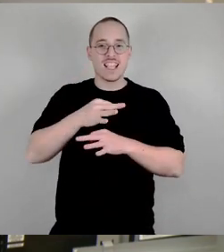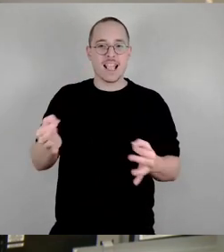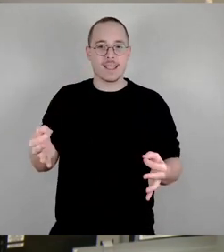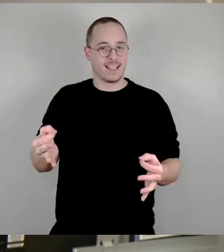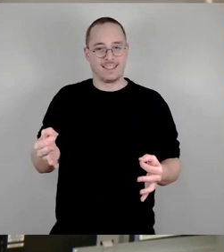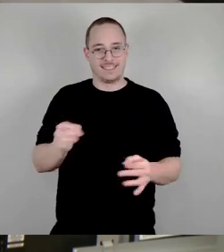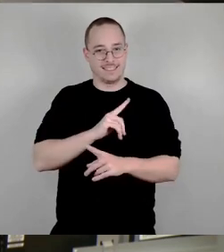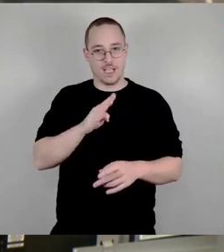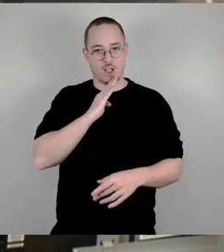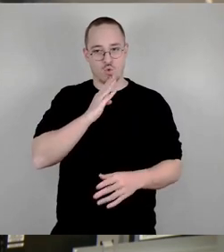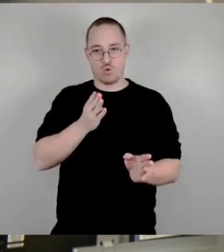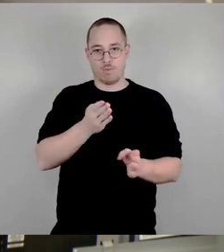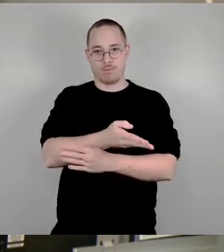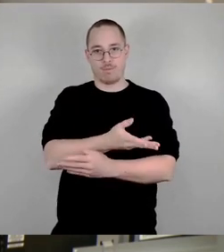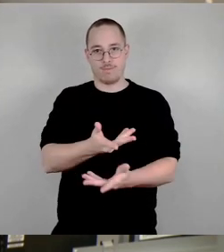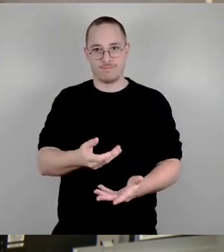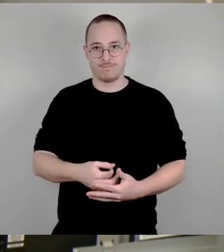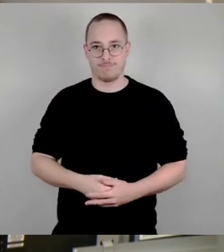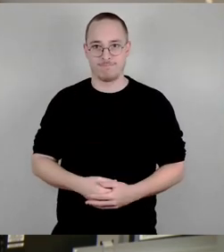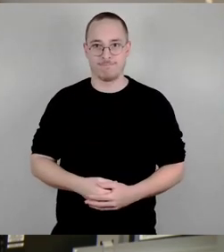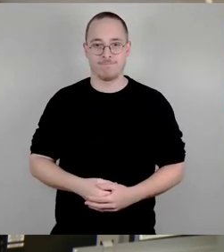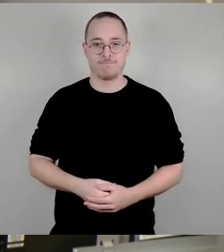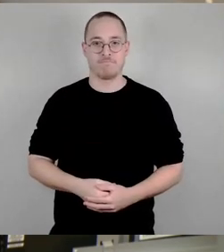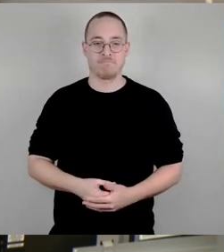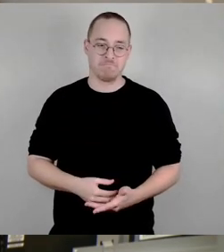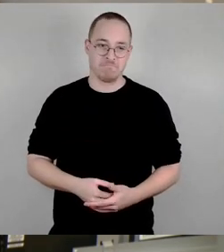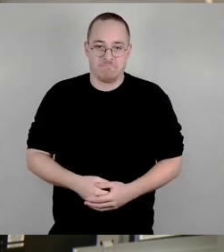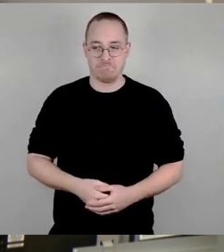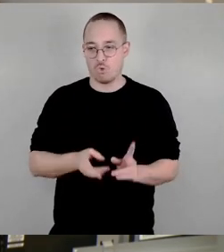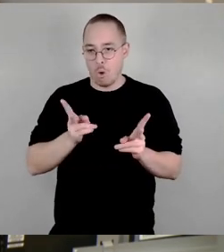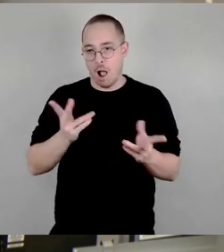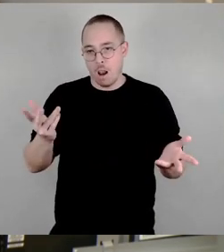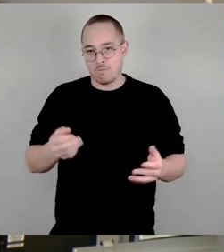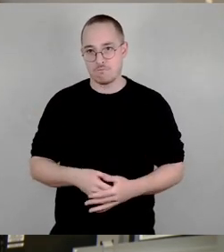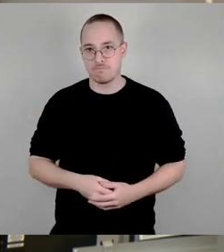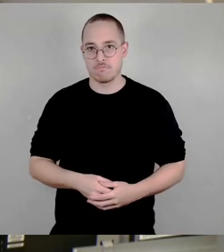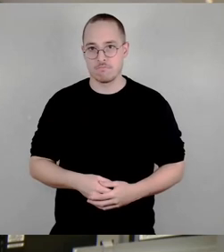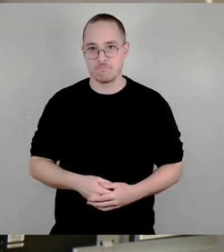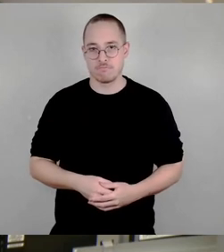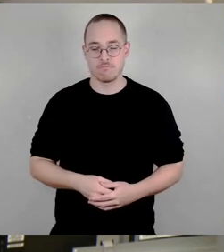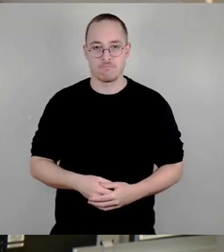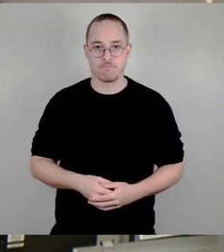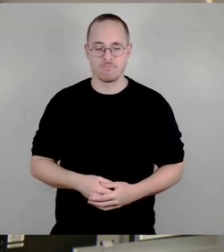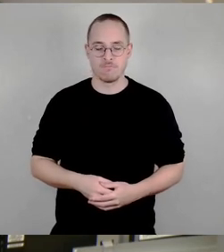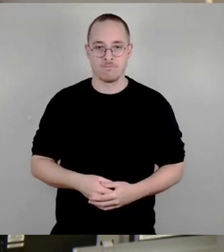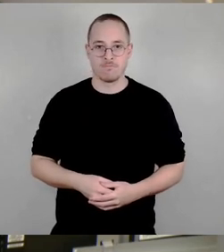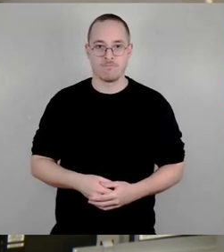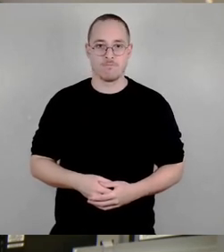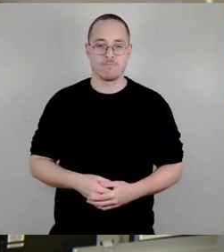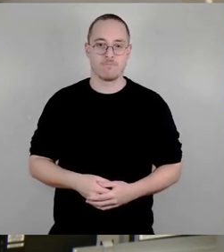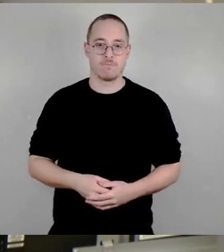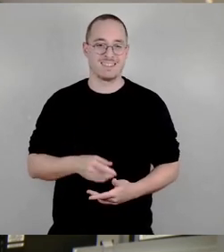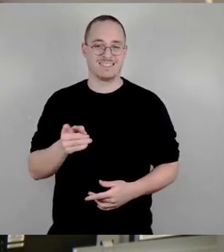So wie die gesamte Debatte um die Reklementierung der Straßenmusikerinnen. Eine strunzdumme Auseinandersetzung, bei der immer